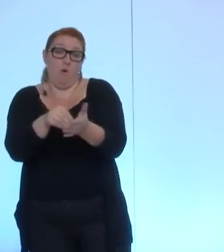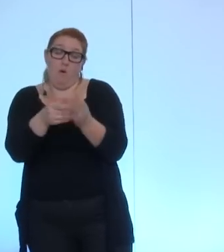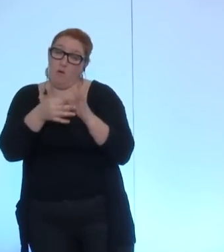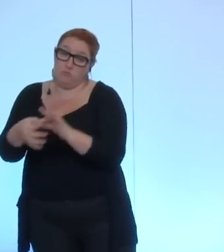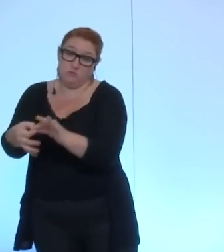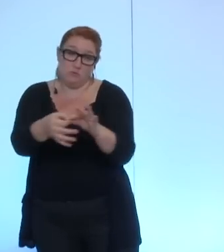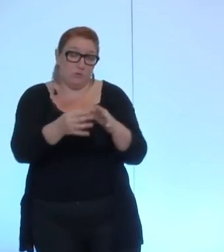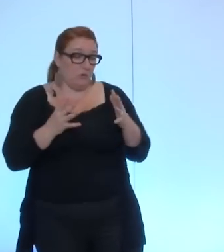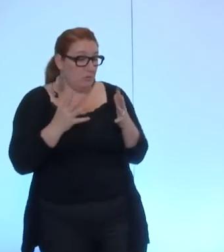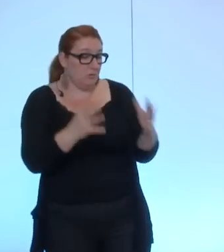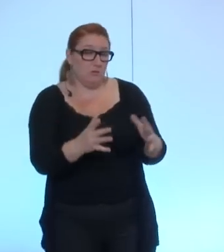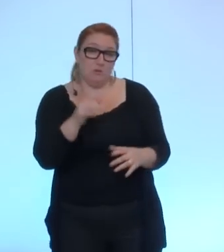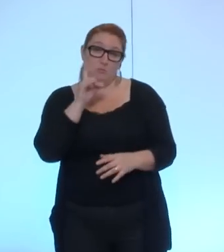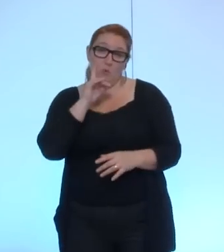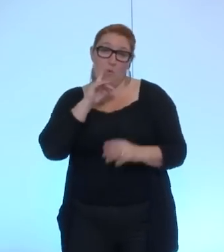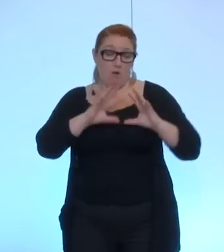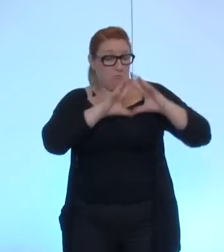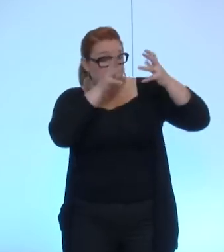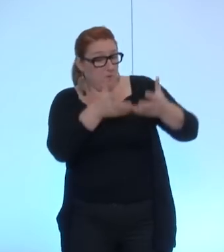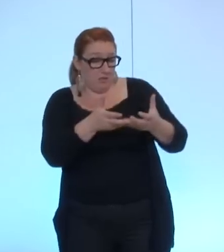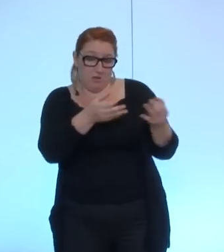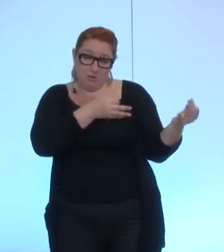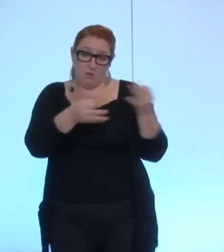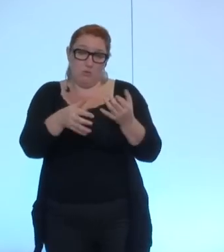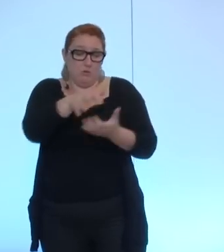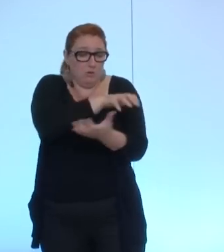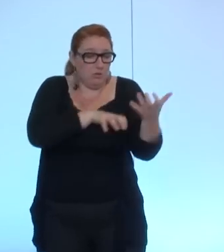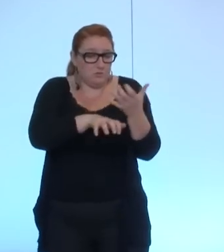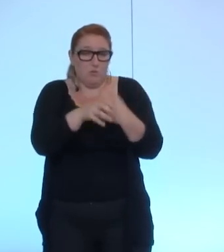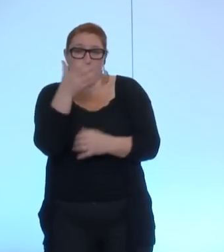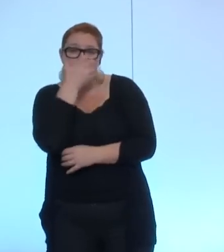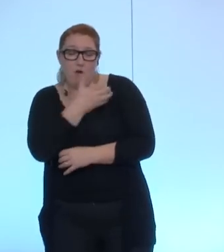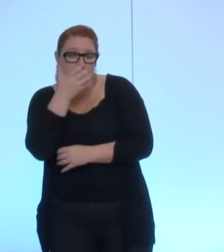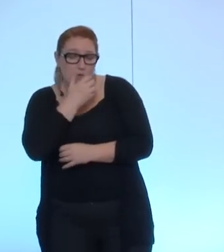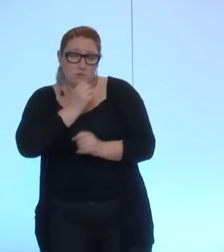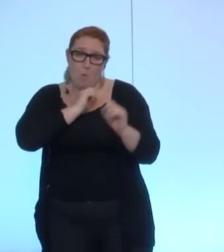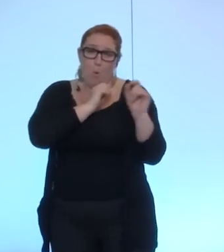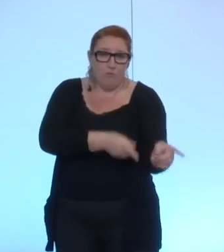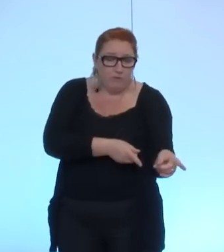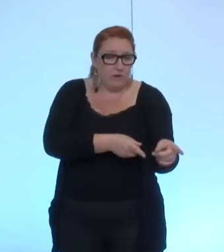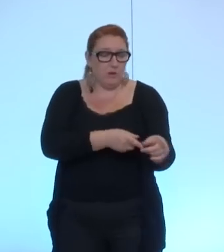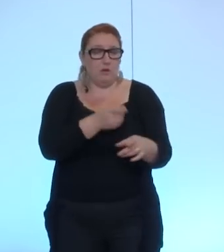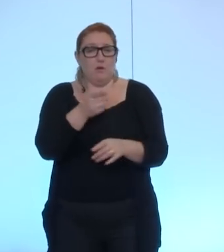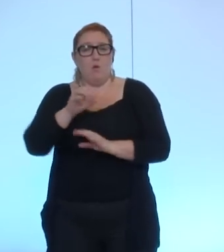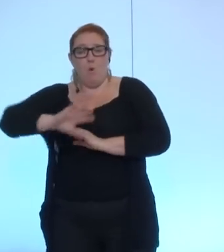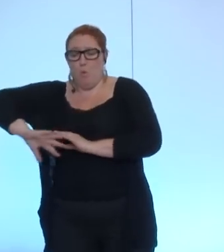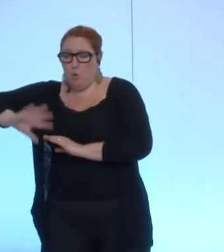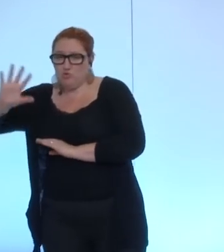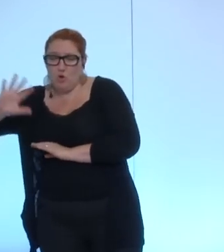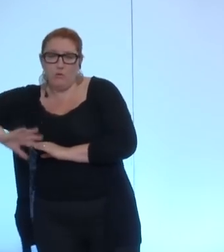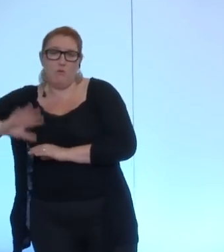catastrophes qui frappent les habitants de la planète conflit au Proche-Orient en Syrie en Irak en Ukraine